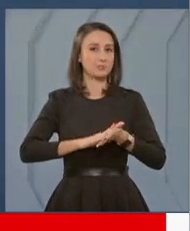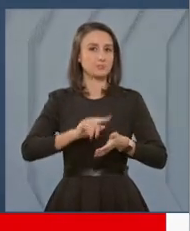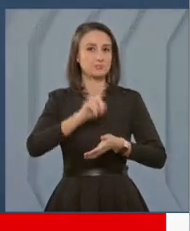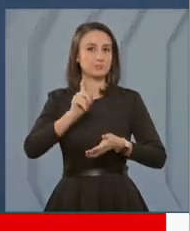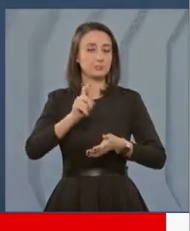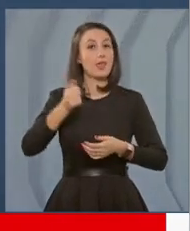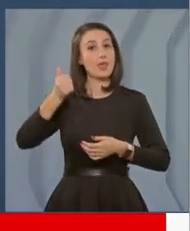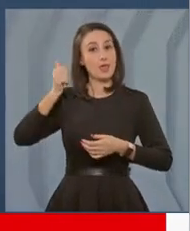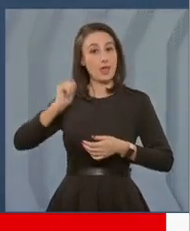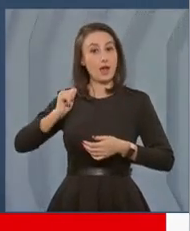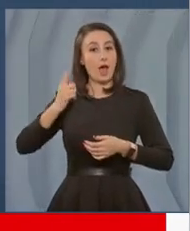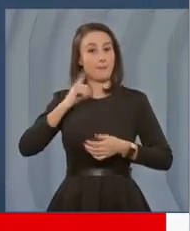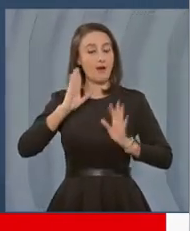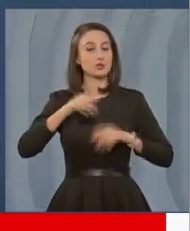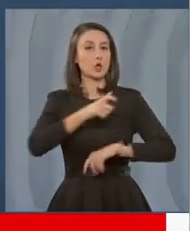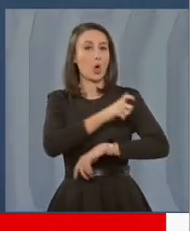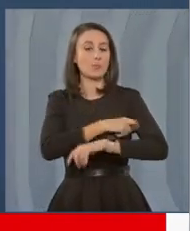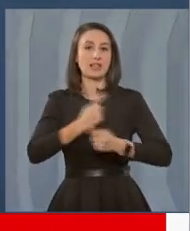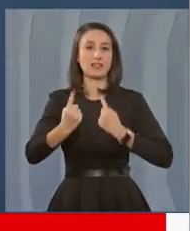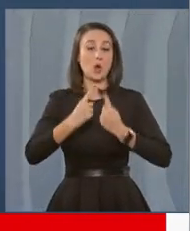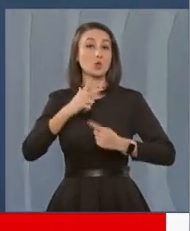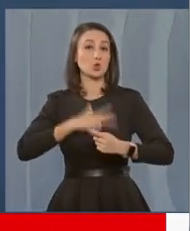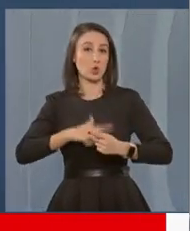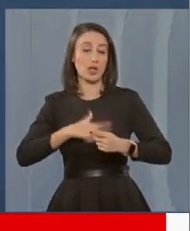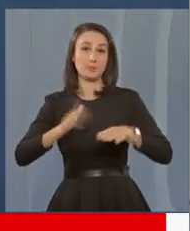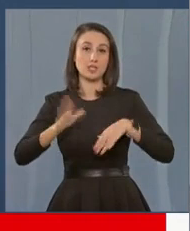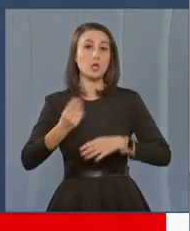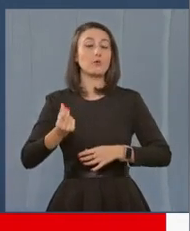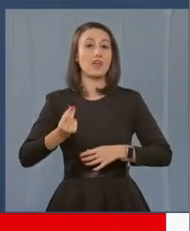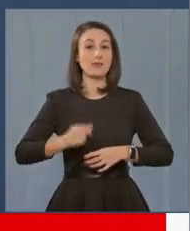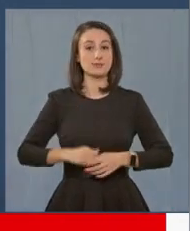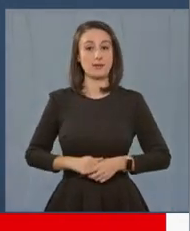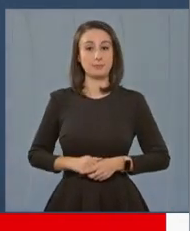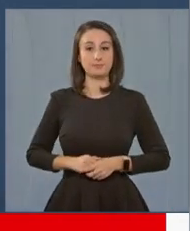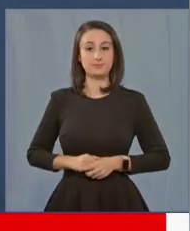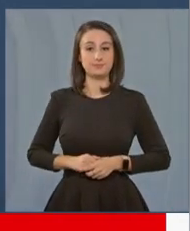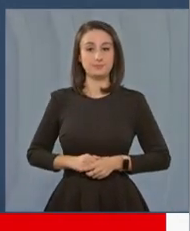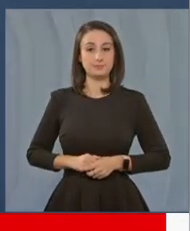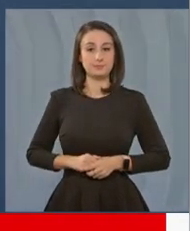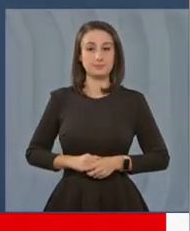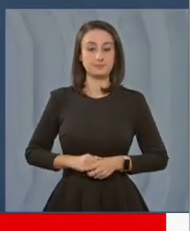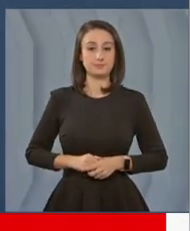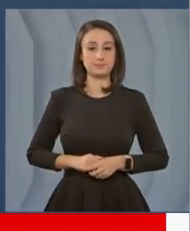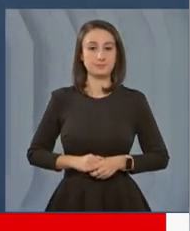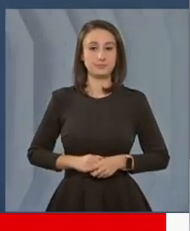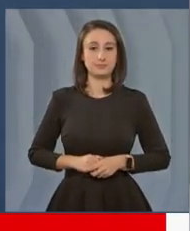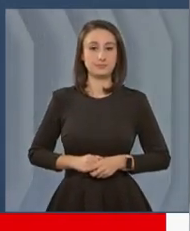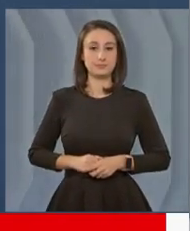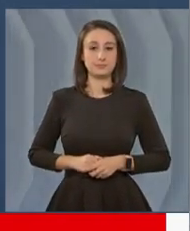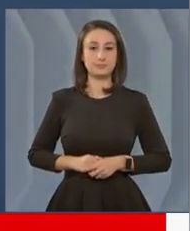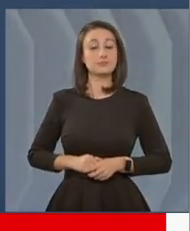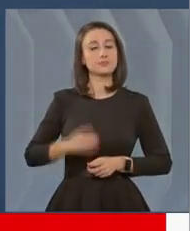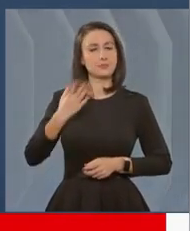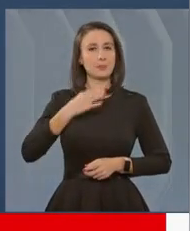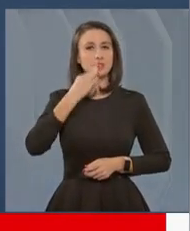Ieri am avut Comisia de Dialog Social la Ministerul de Finanțe. În ceea ce ne privește, am